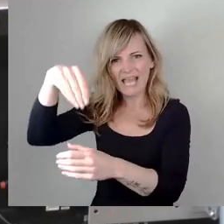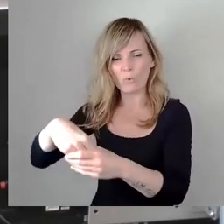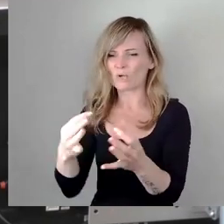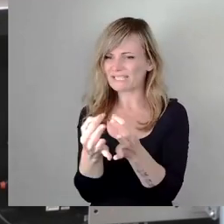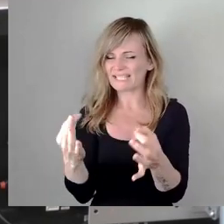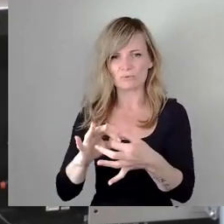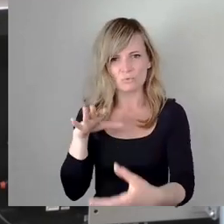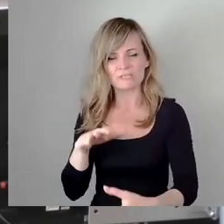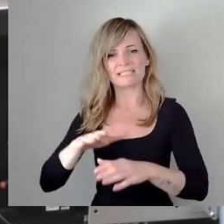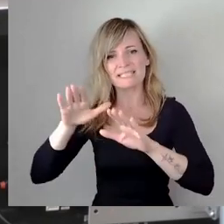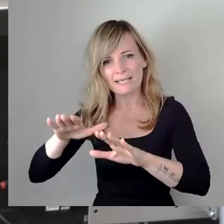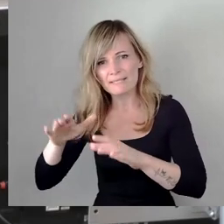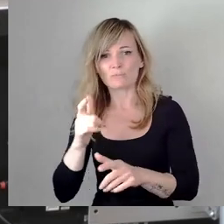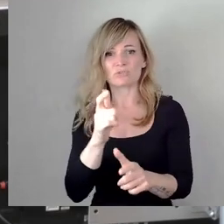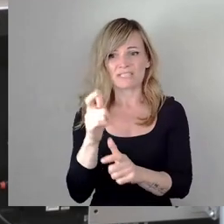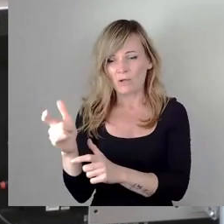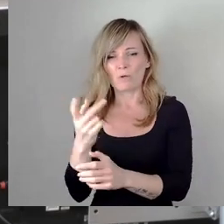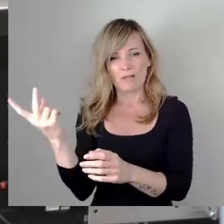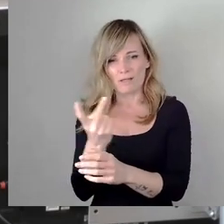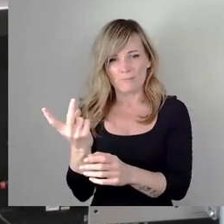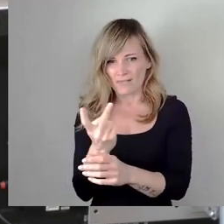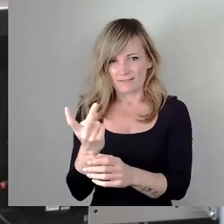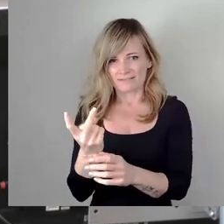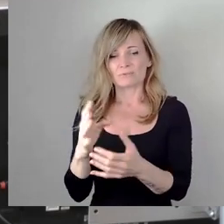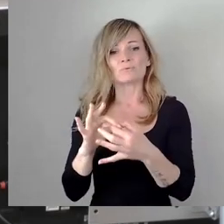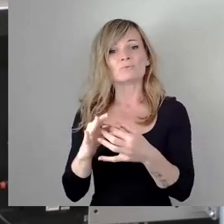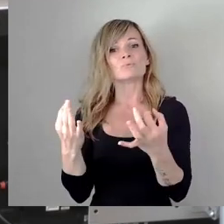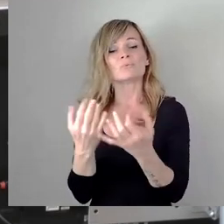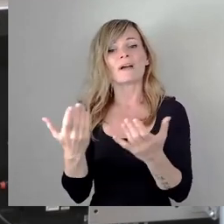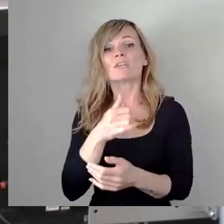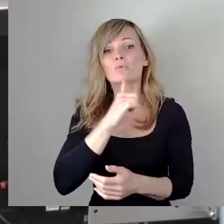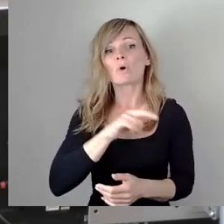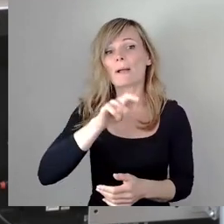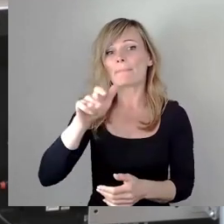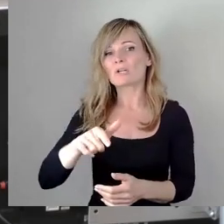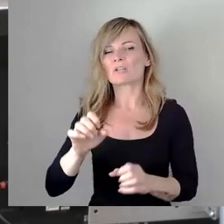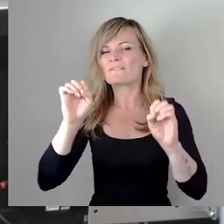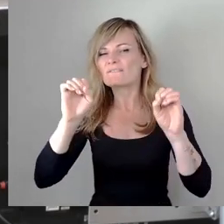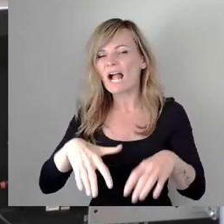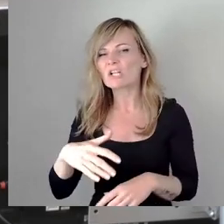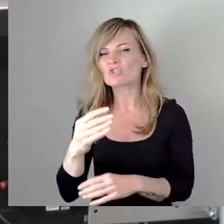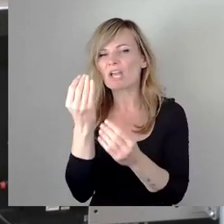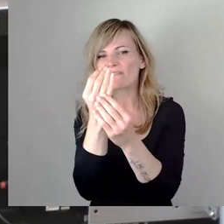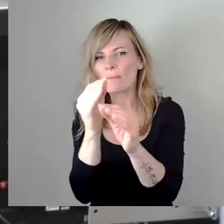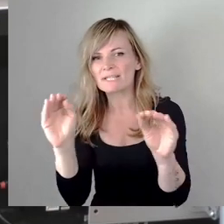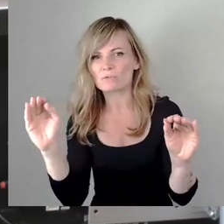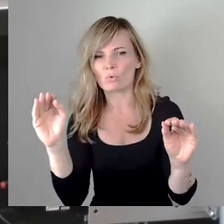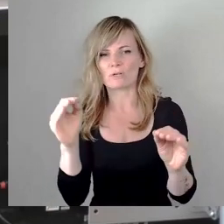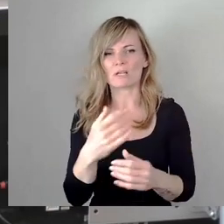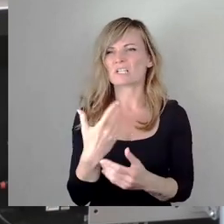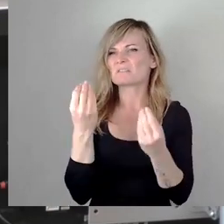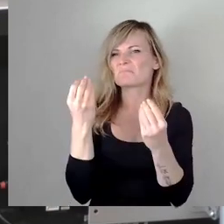Islamismus und Terror hat etwas damit zu tun, dass sich junge Menschen von Desinformation, von kruden Männlichkeitsbildern, von